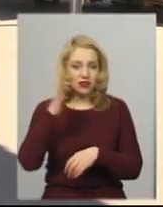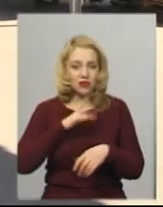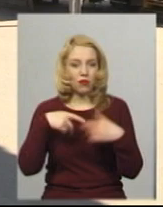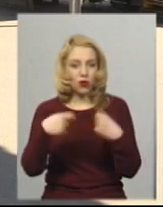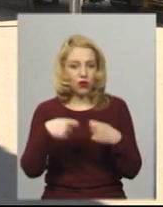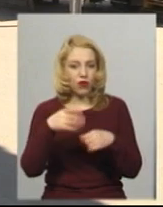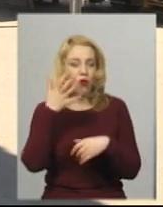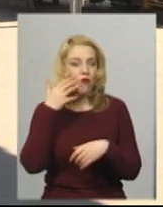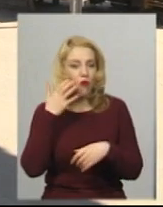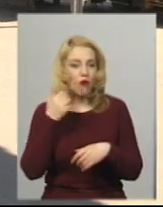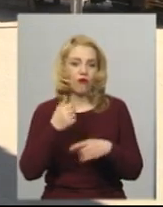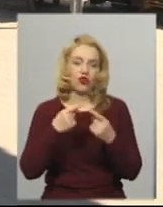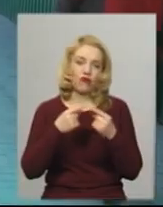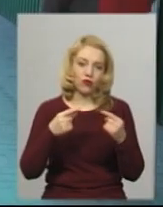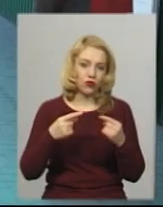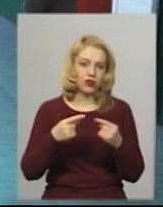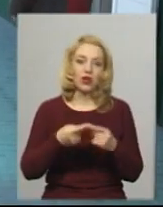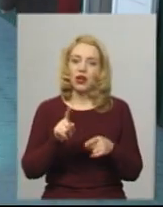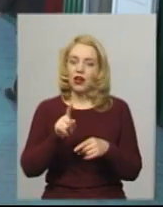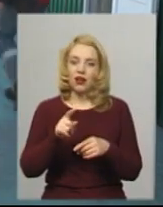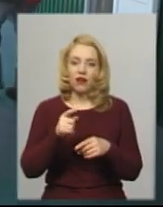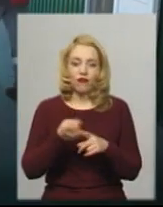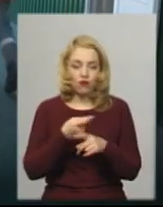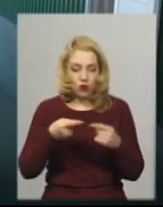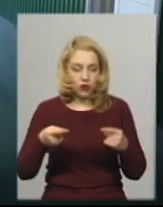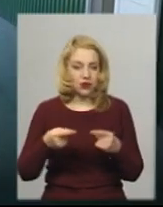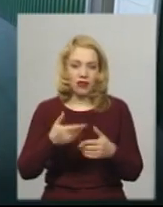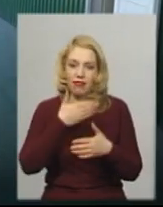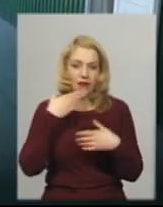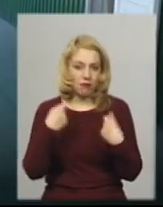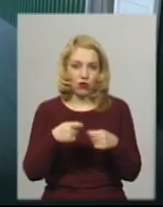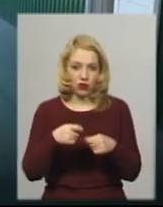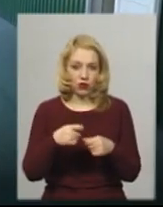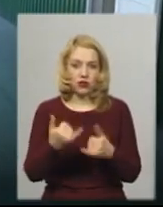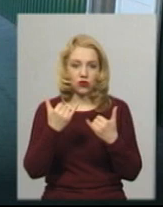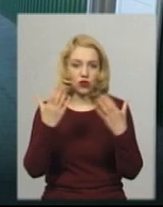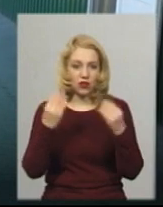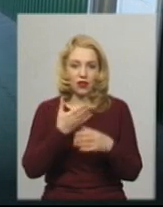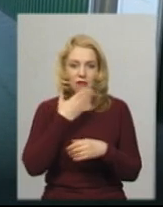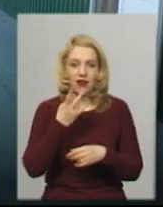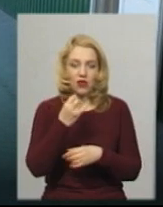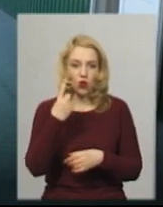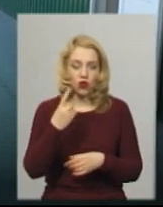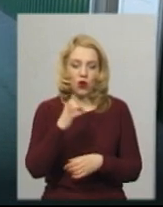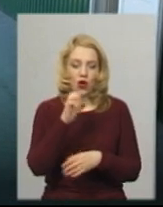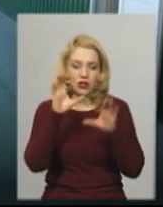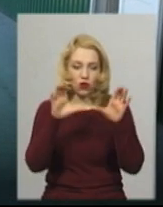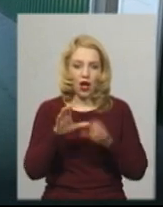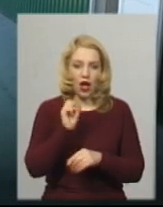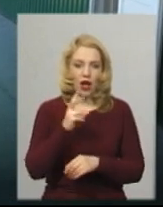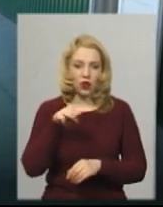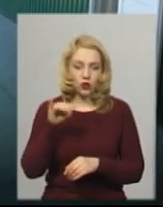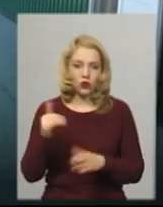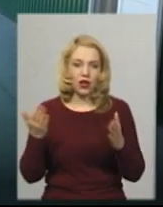овочі та фрукти на Дубівському ринку, зупинили. На сьогоднішній день не існує жодного законодавчого акту, жодного документа,